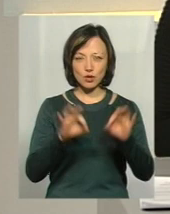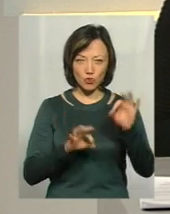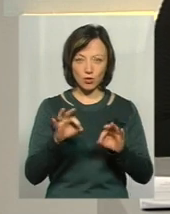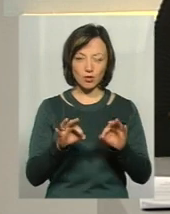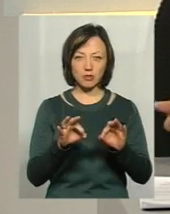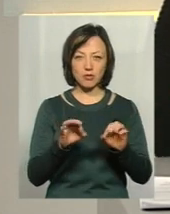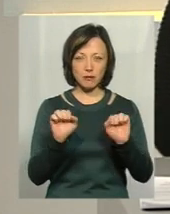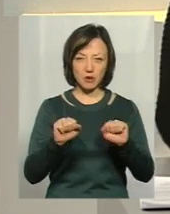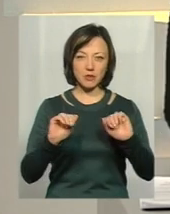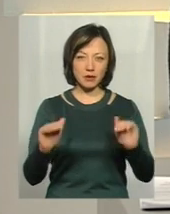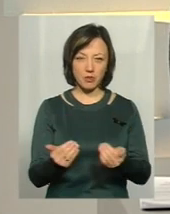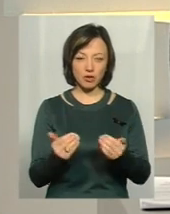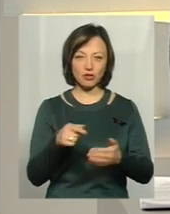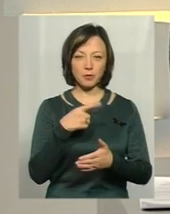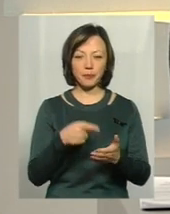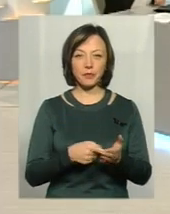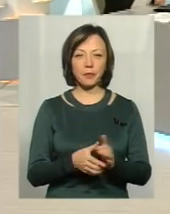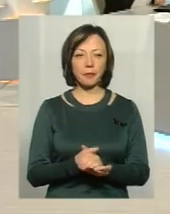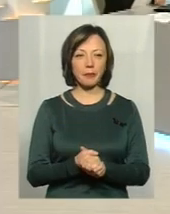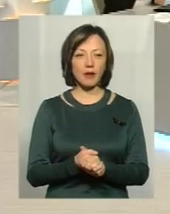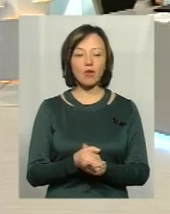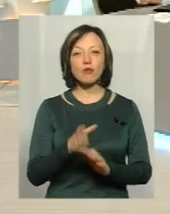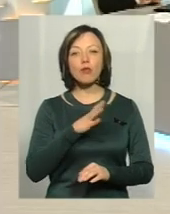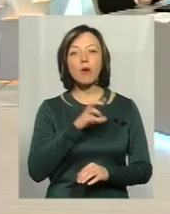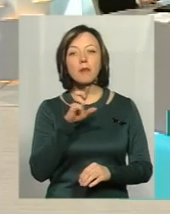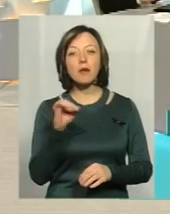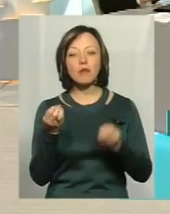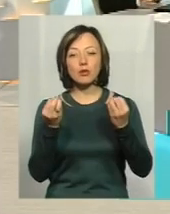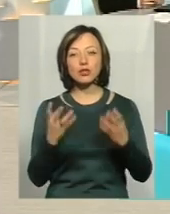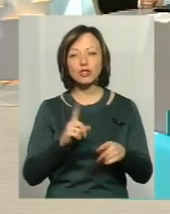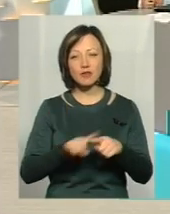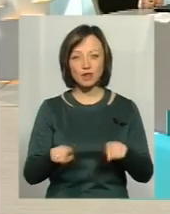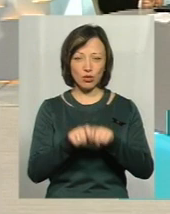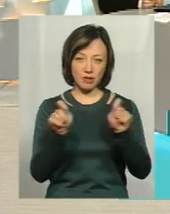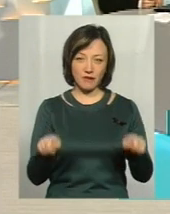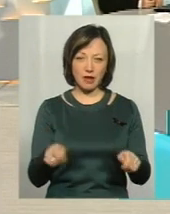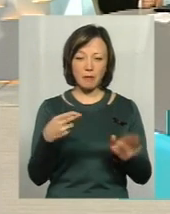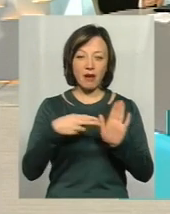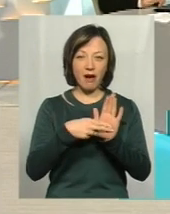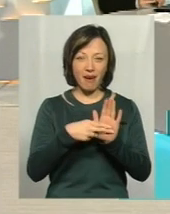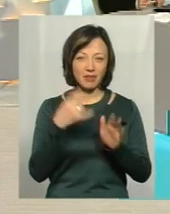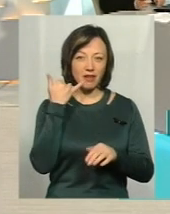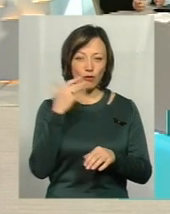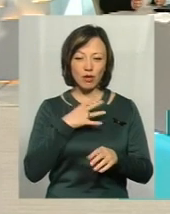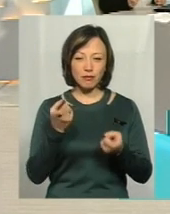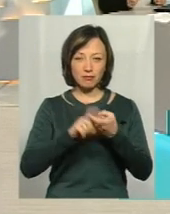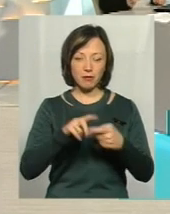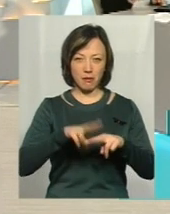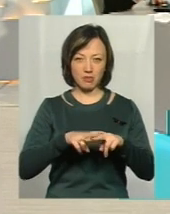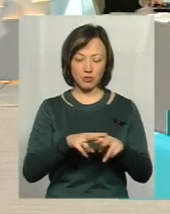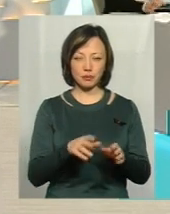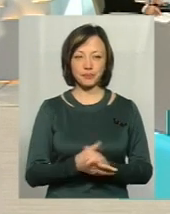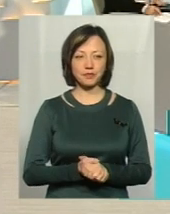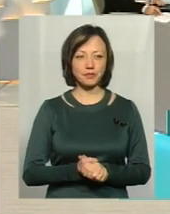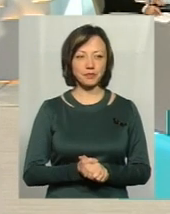ну, значно міг би... Однозначно. Ну, принаймні, їх було набагато простіше і швидше розкривати саме такого роду злочин. Дякую,